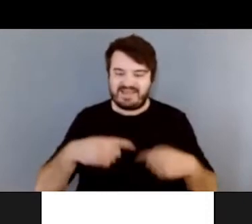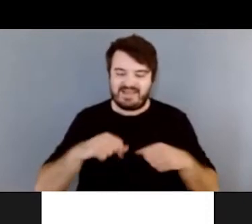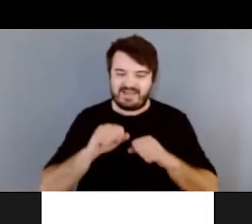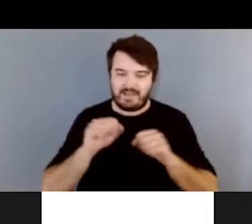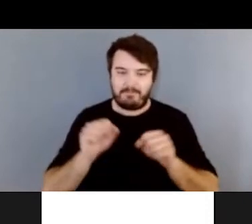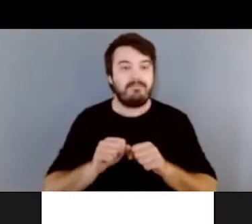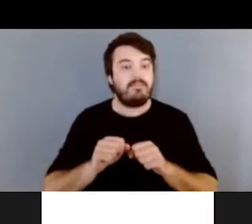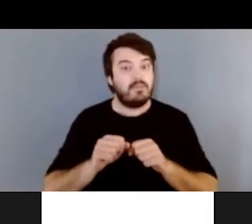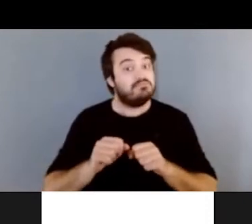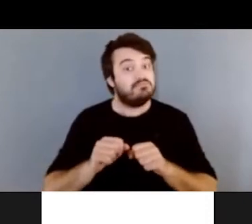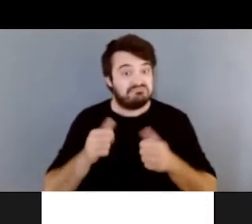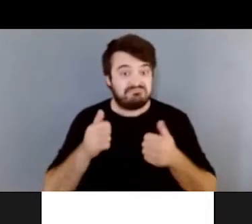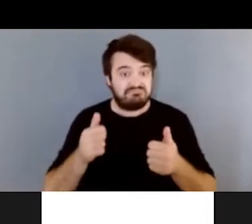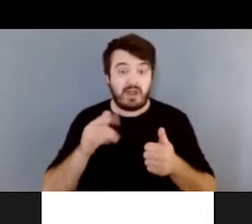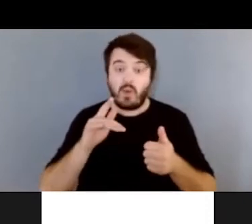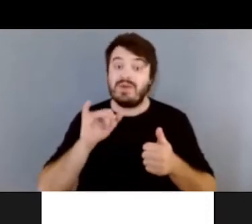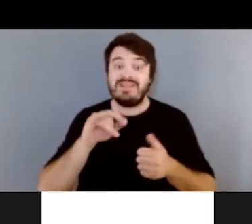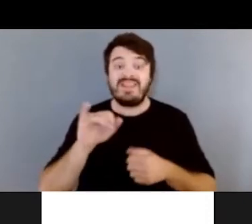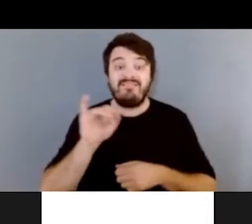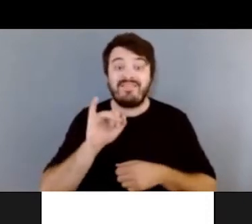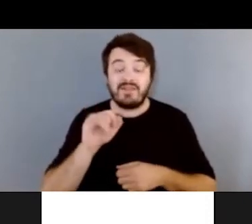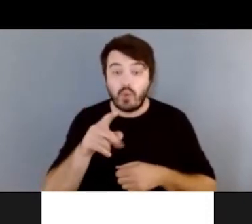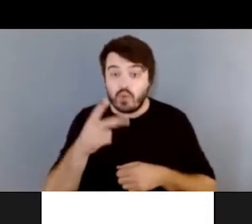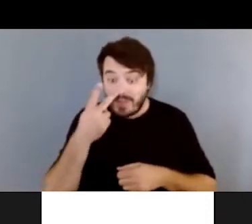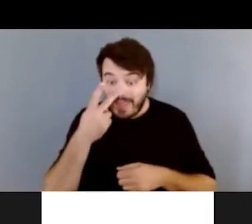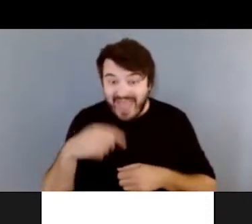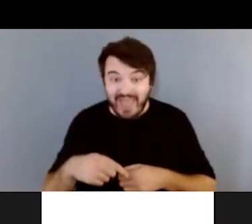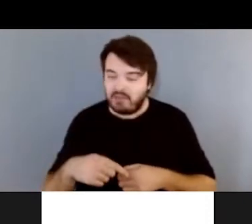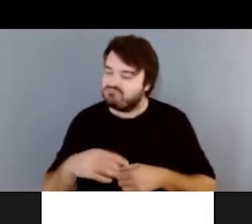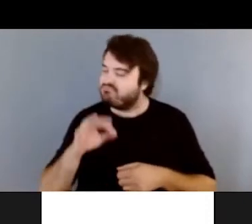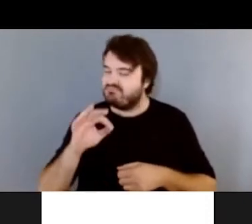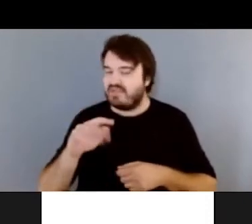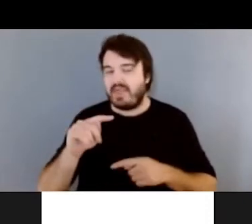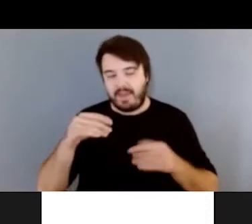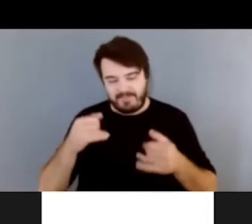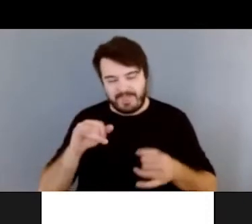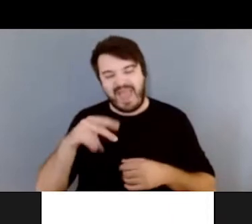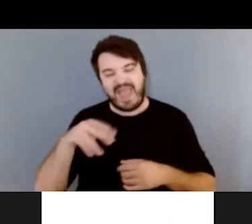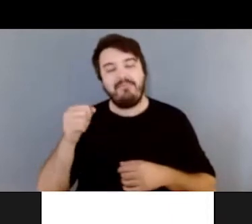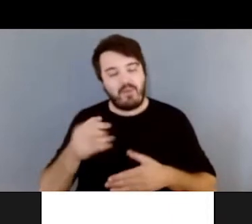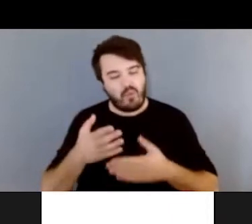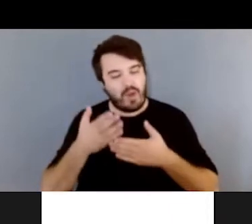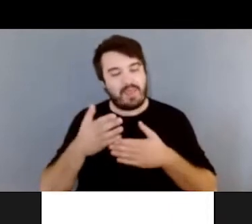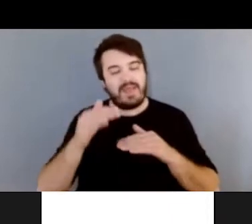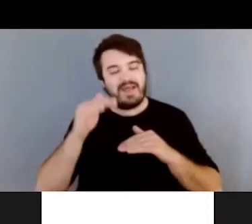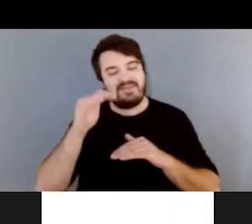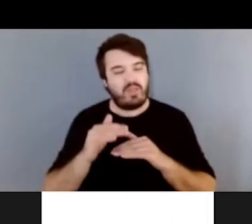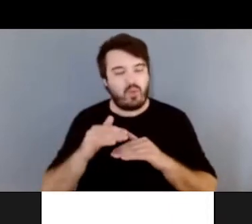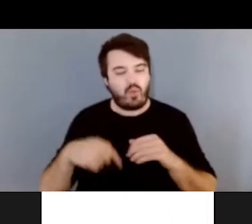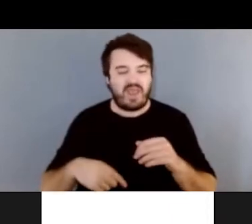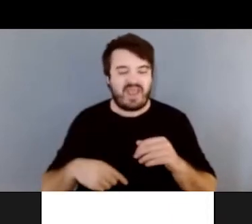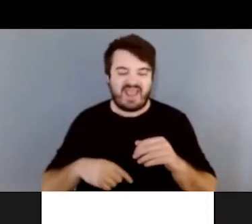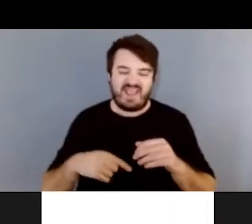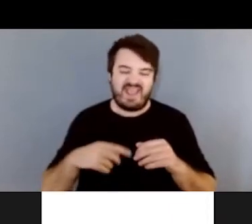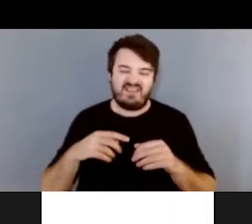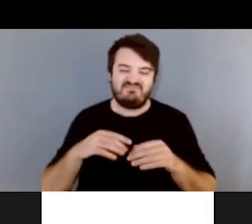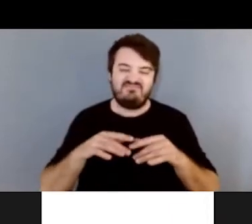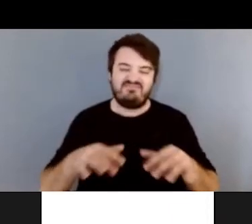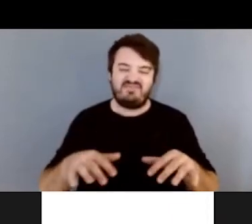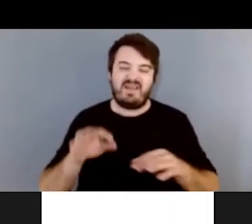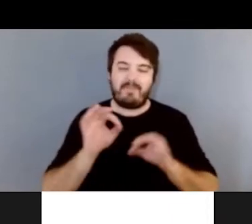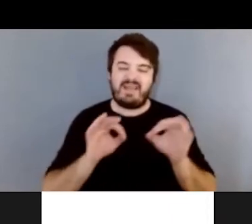bien parce que si on a une infection urinaire, le thym peut aussi aider à diminuer la charge